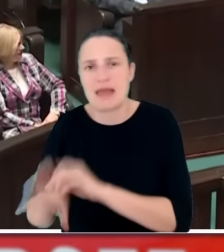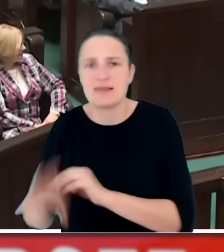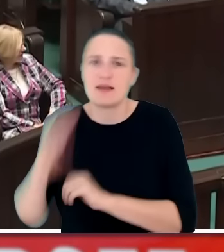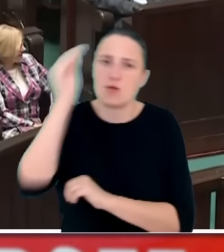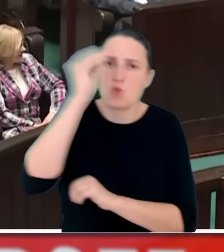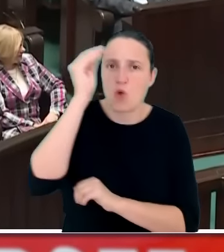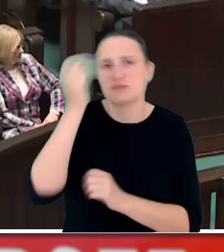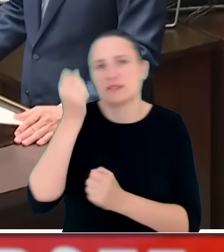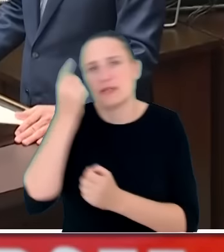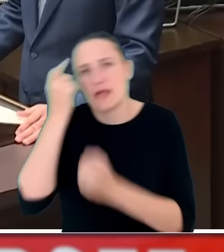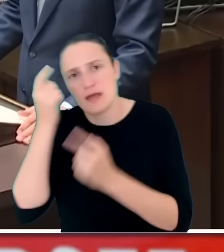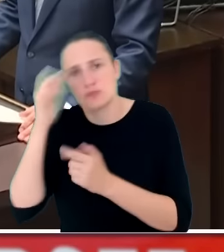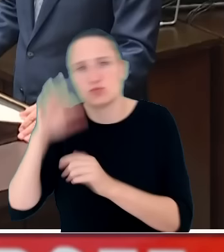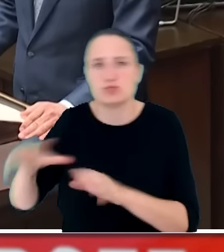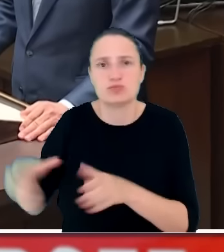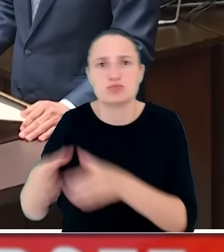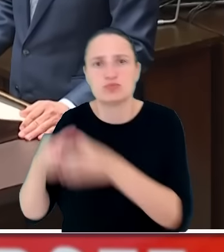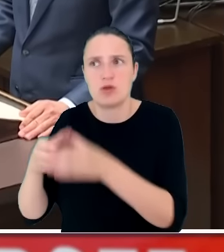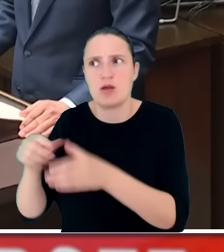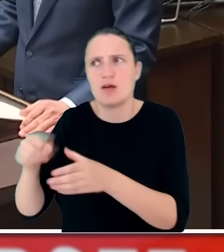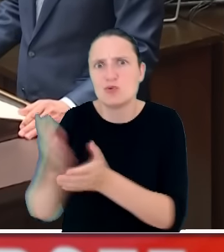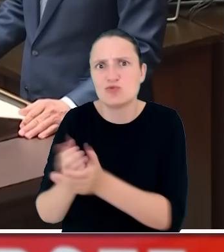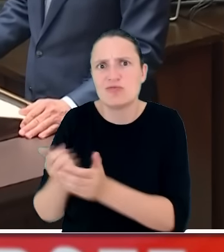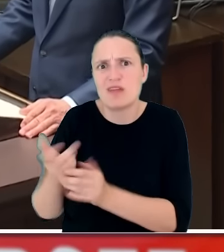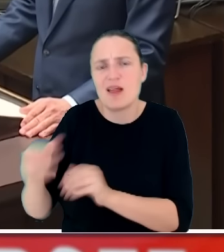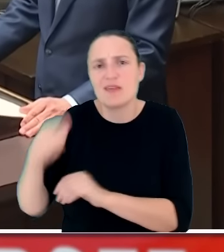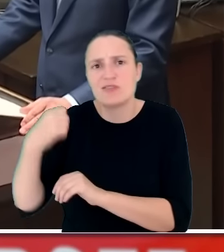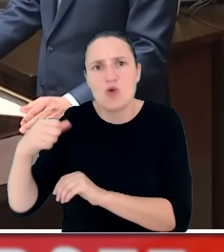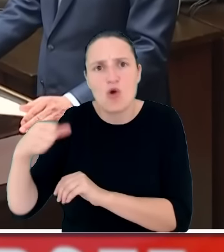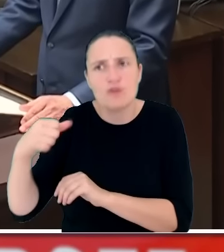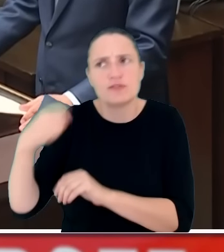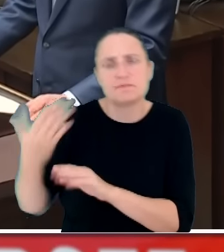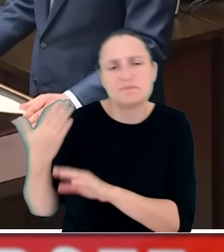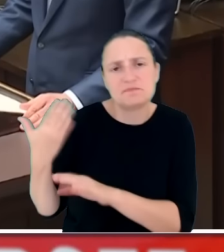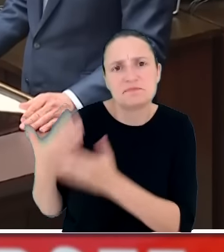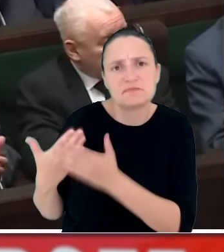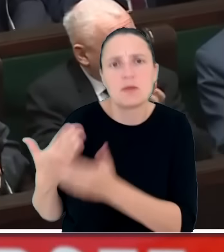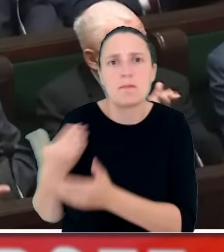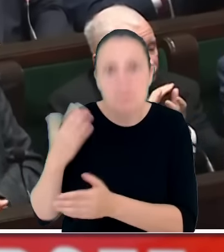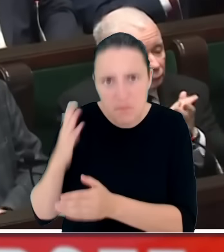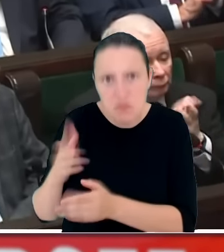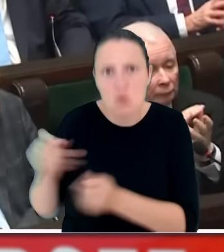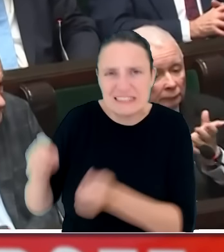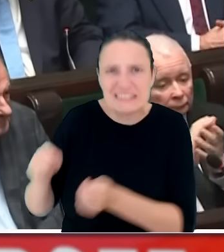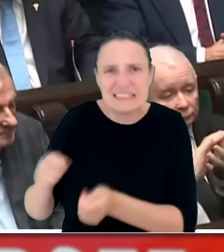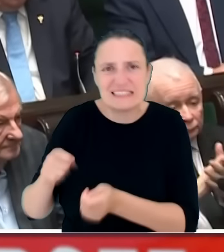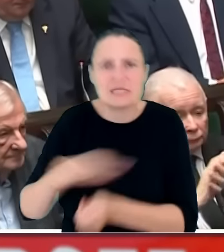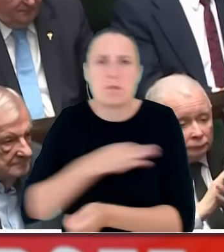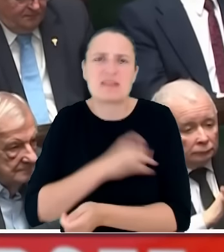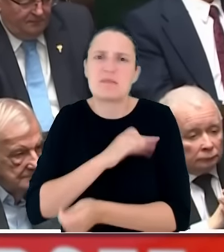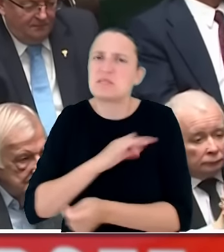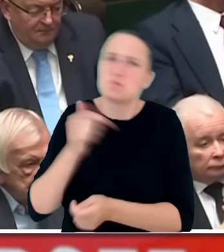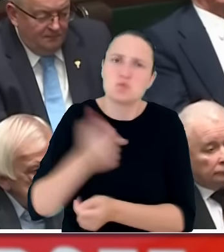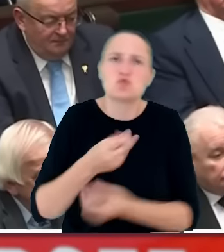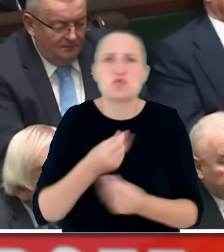intelektualnego, słyszeliśmy od wielu tygodni silne naciski, trzeba PiS pozbawić pieniędzy, trzeba PiS